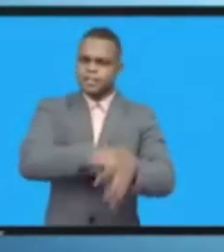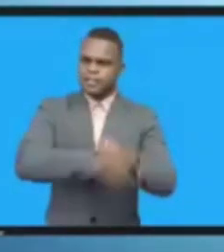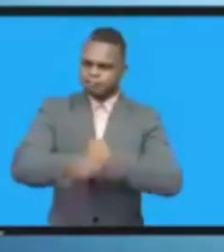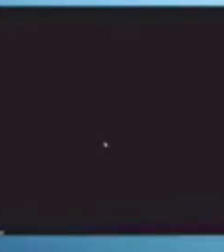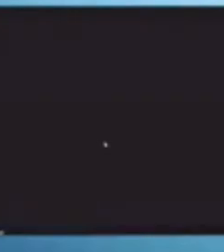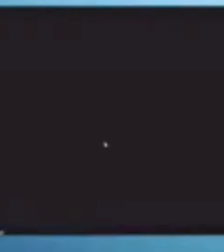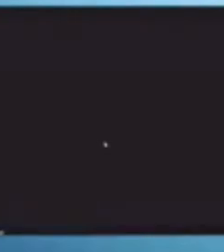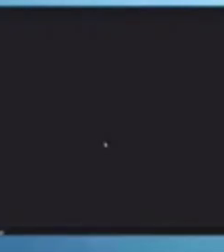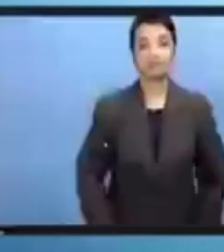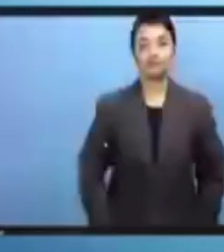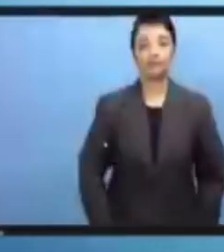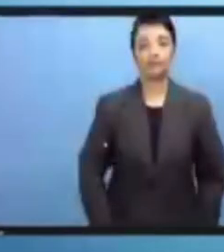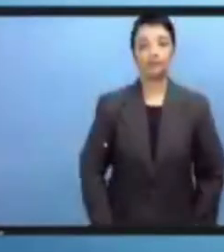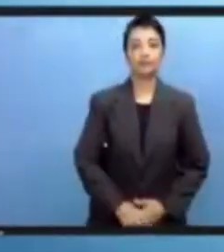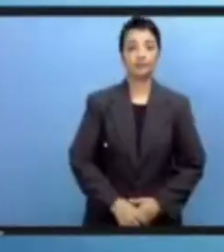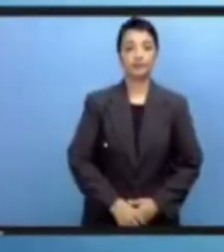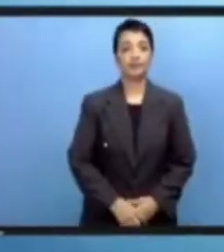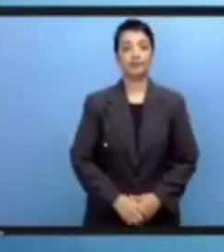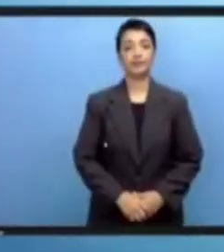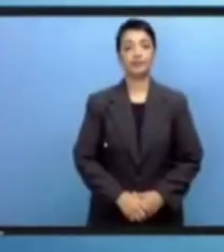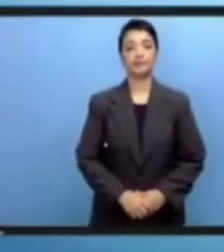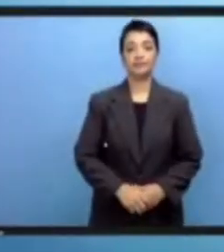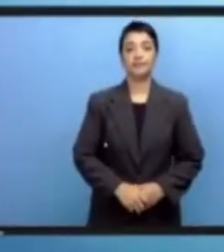ننكب على العمل وشكرا